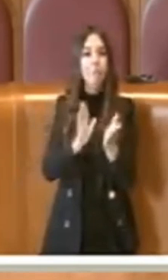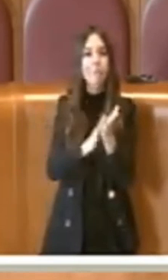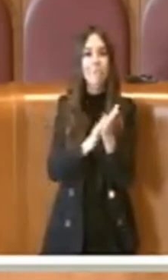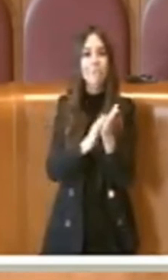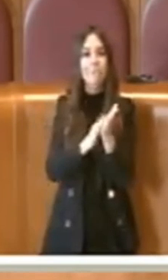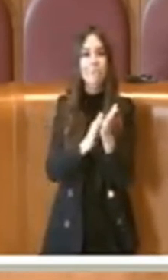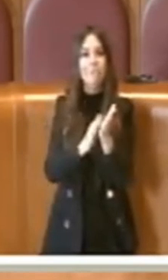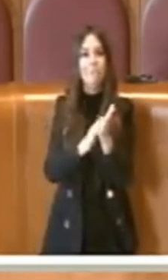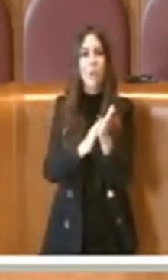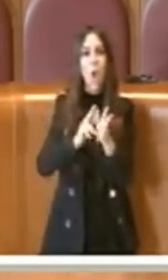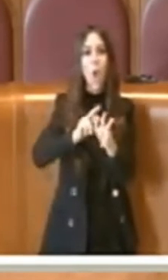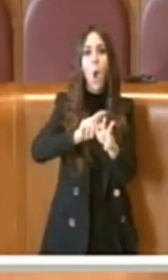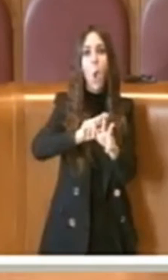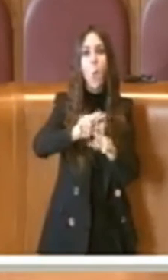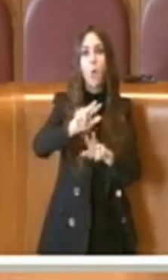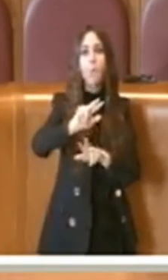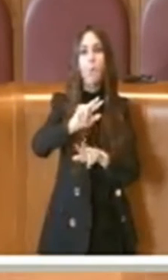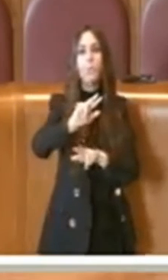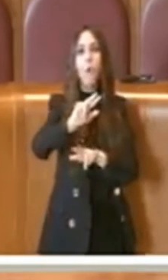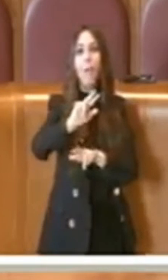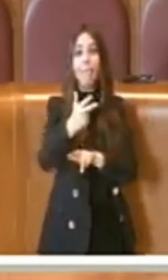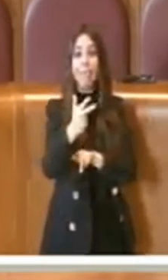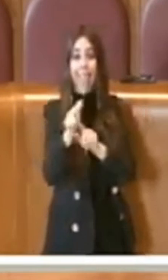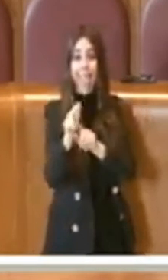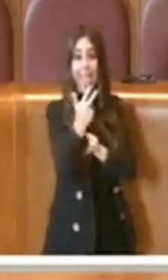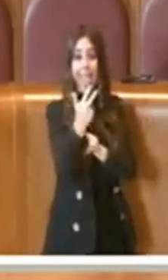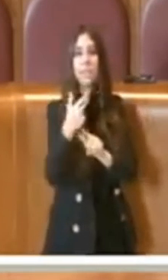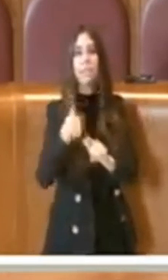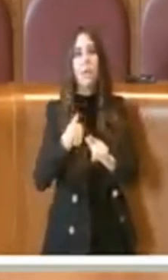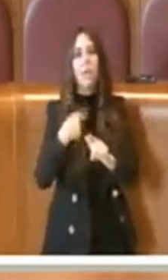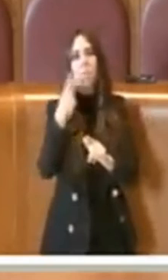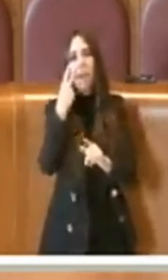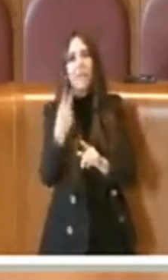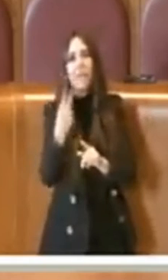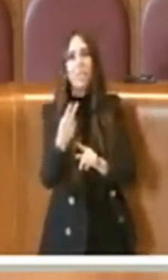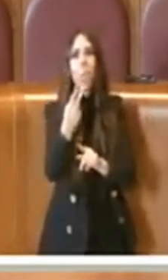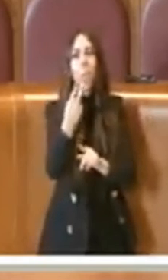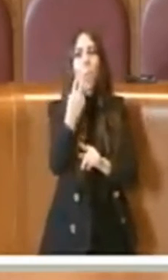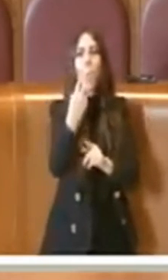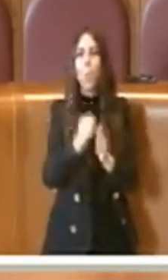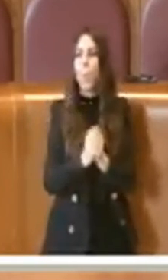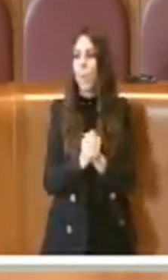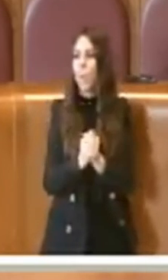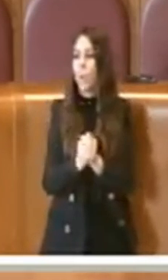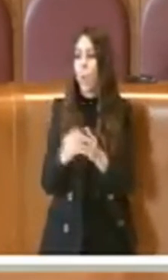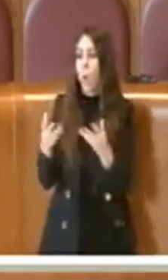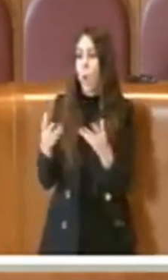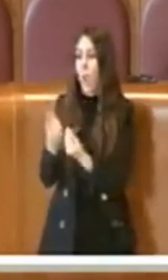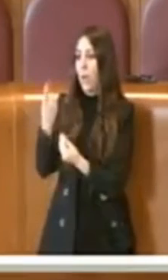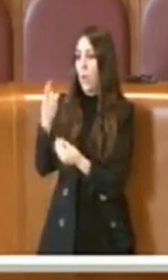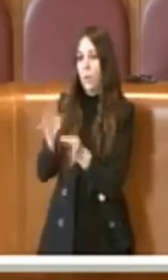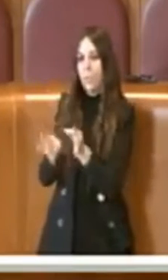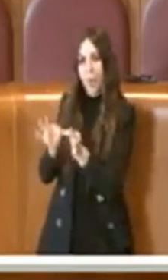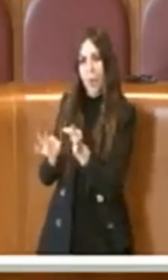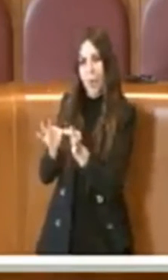Municipio terzo abbiamo previsto 14, non so... Colleghi, un attimo solo.